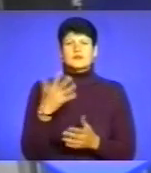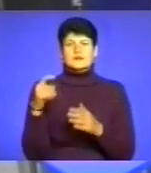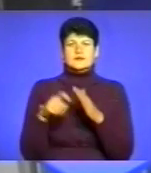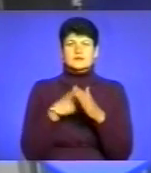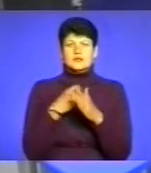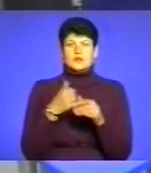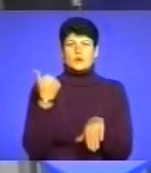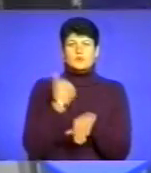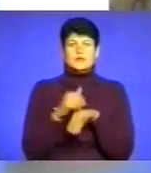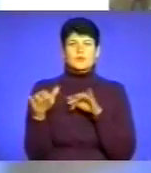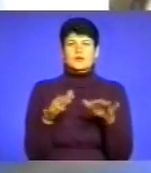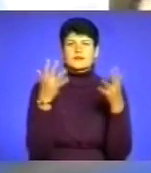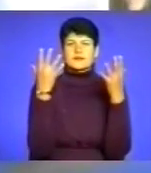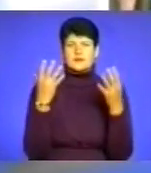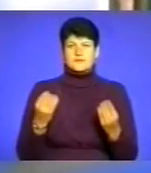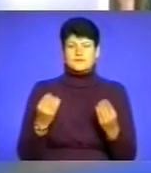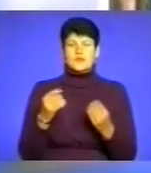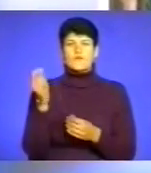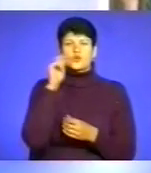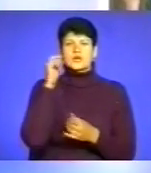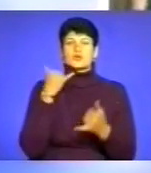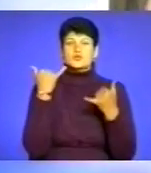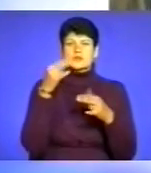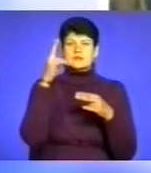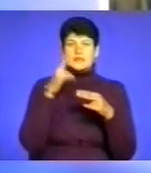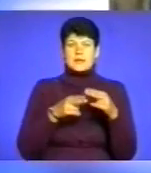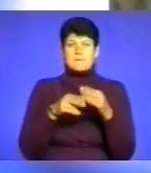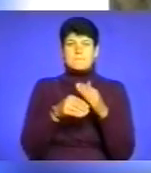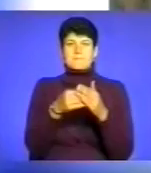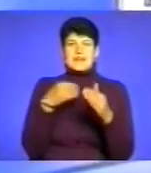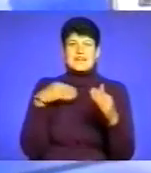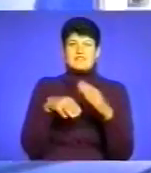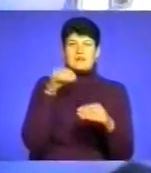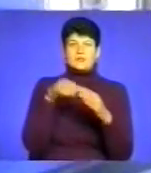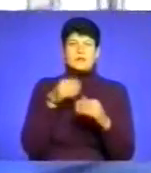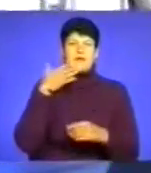події дня. В Україні сьогодні завершується передвиборна агітація.